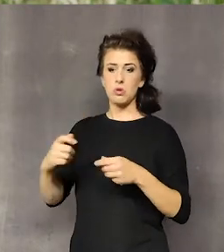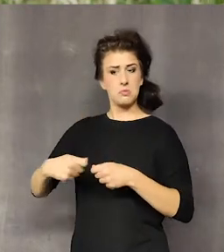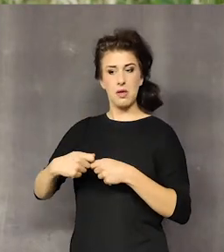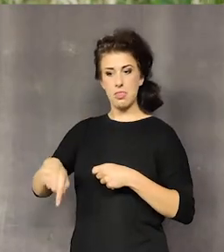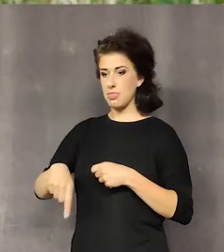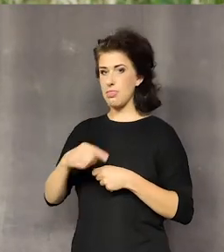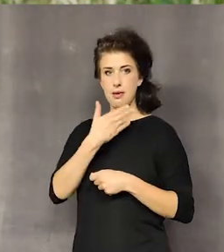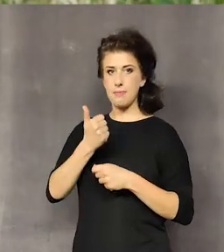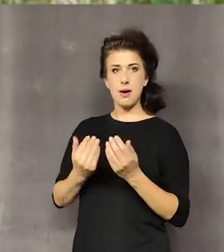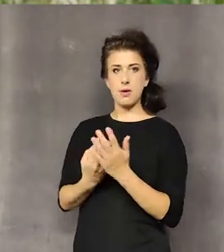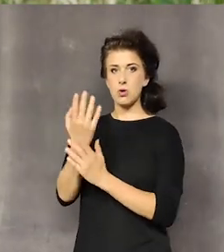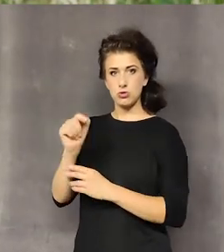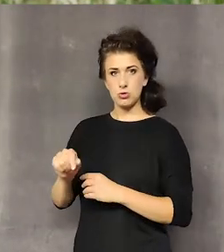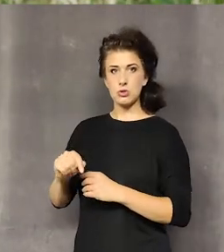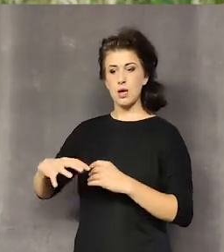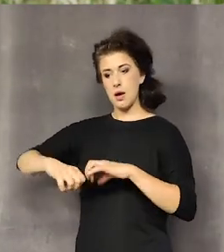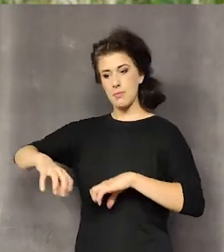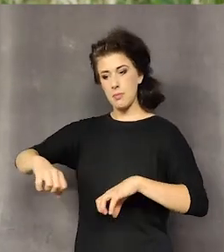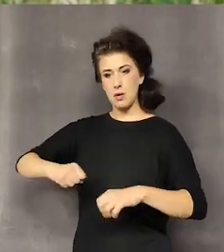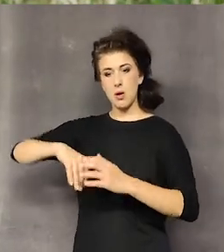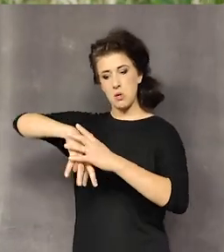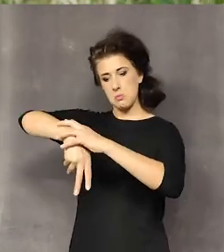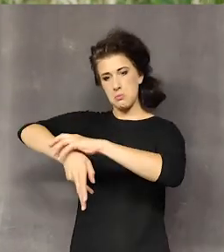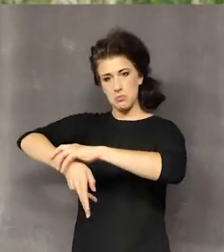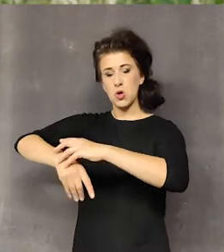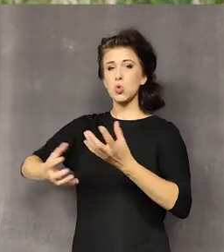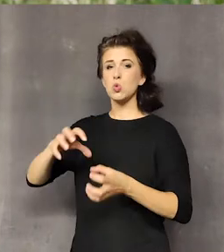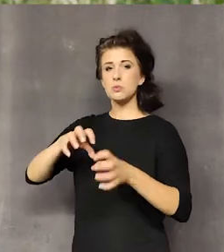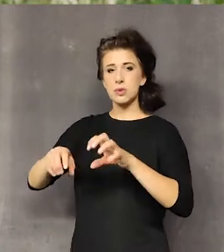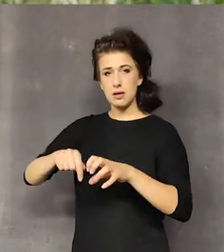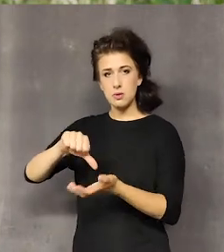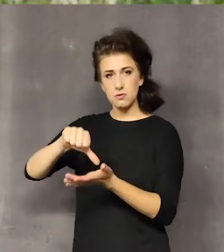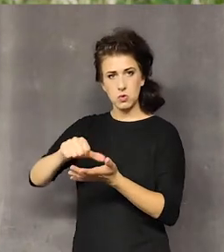roślinie, to jeśli chodzi o towar, o substancje czynne.